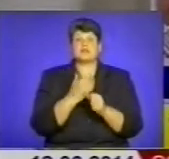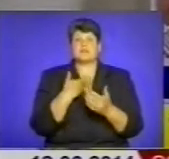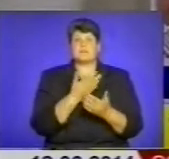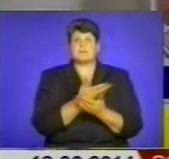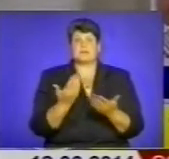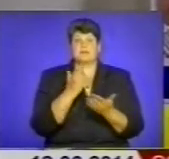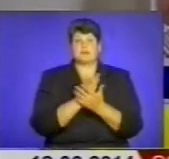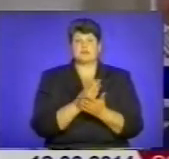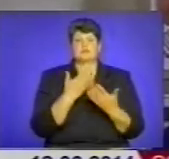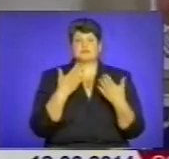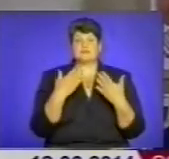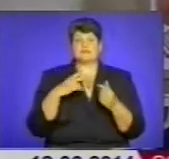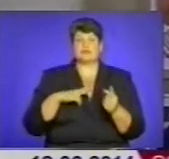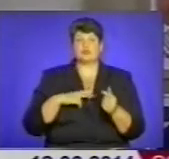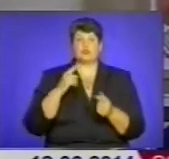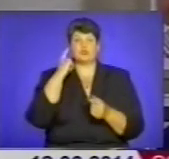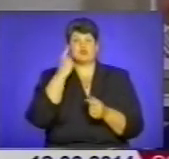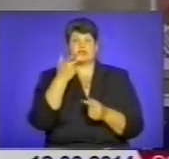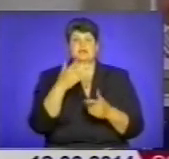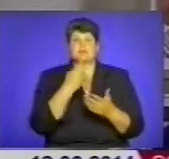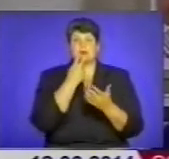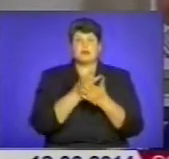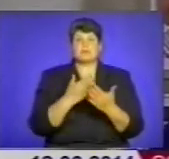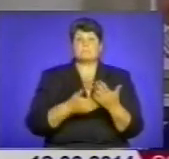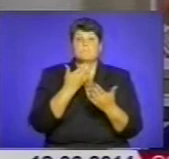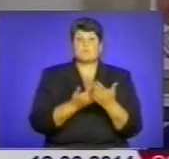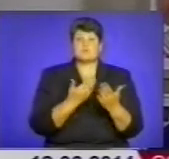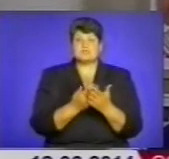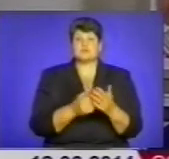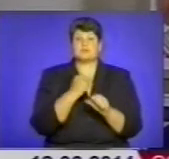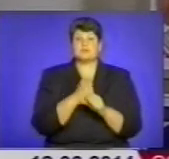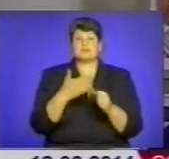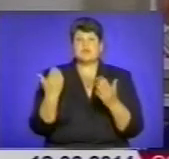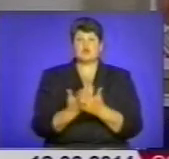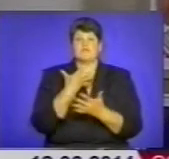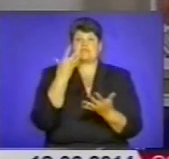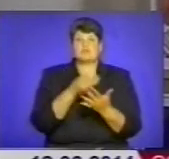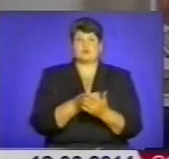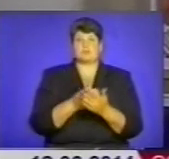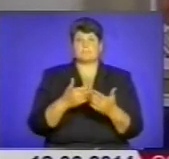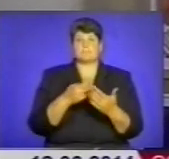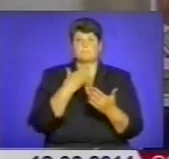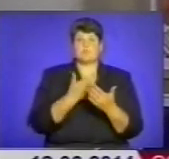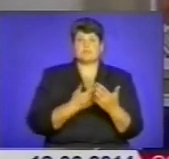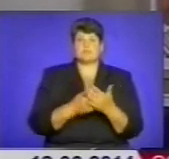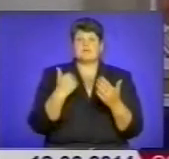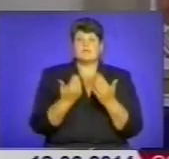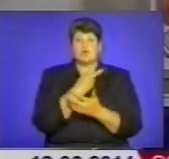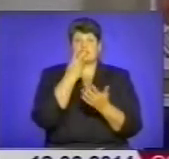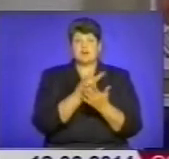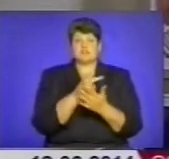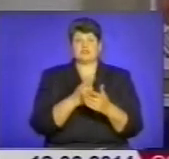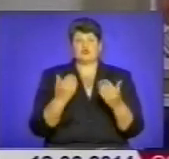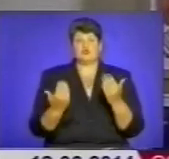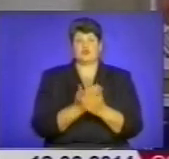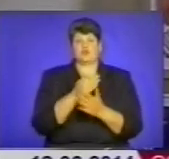поспілкуватися з директорами, почути їхні бачення пропозиції, для того, щоб виробити якісь нові свої пропозиції, своє нове бачення вже щодо цієї нової